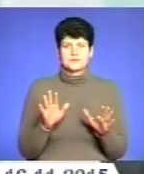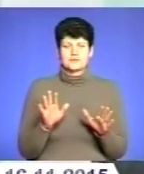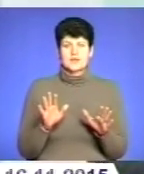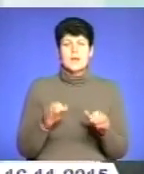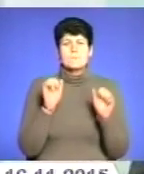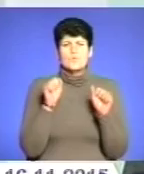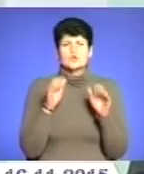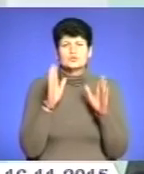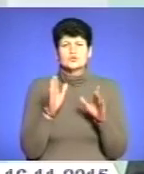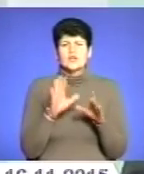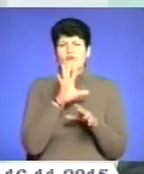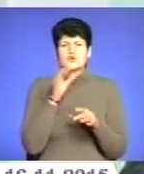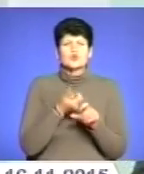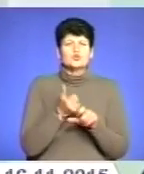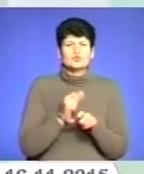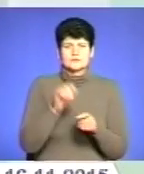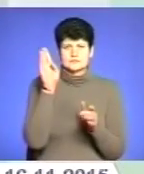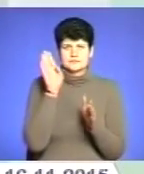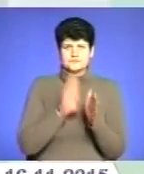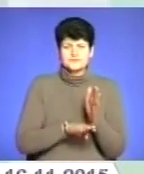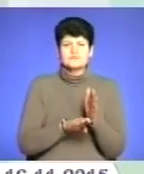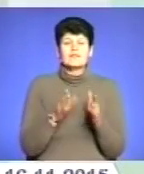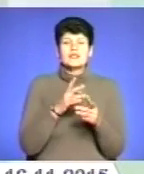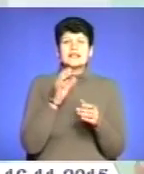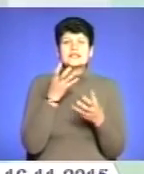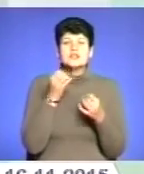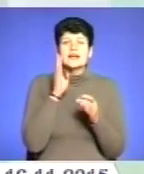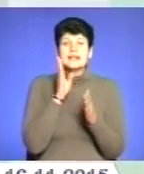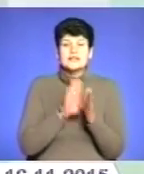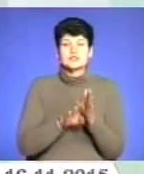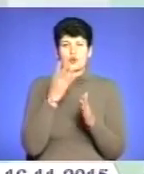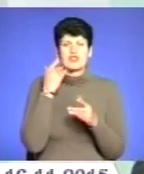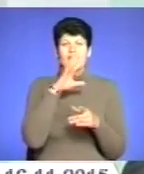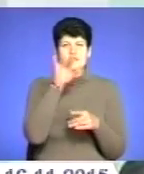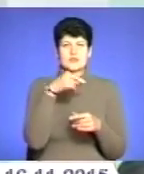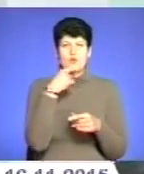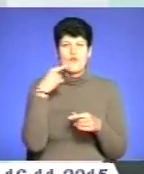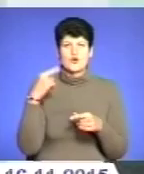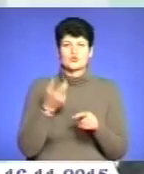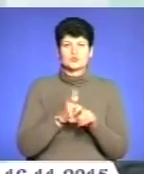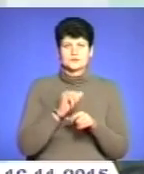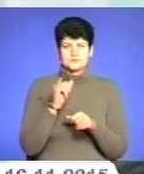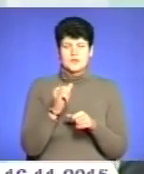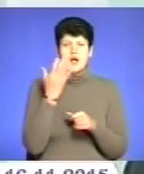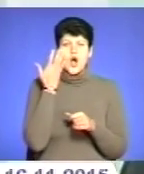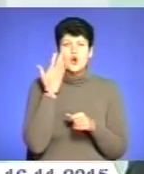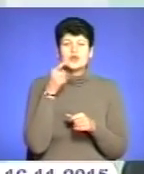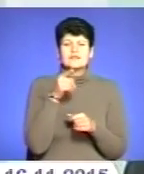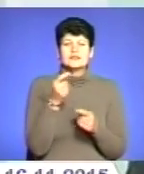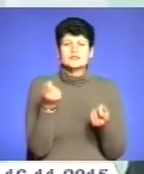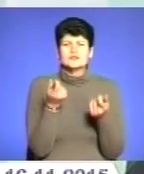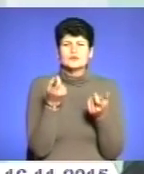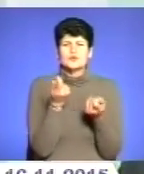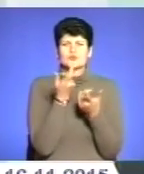може бути все дуже зле, але ще гірше робиться тоді, коли всі говорять, що дуже зле. Але коли ви десь якусь ще